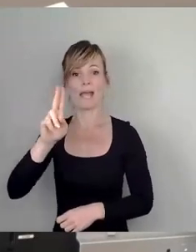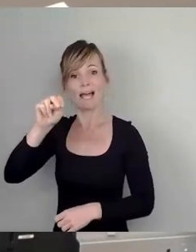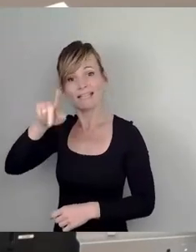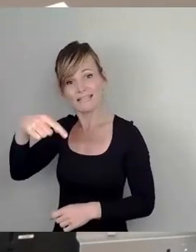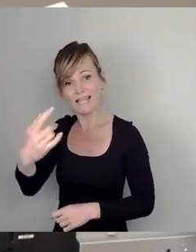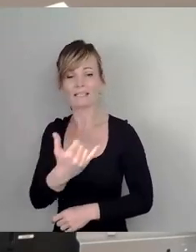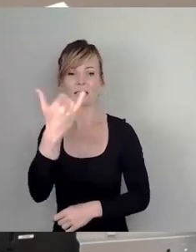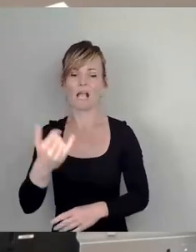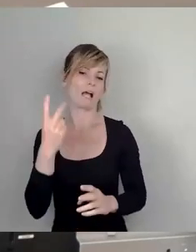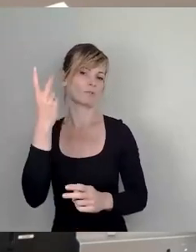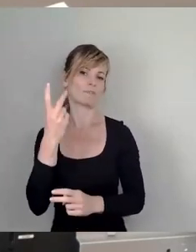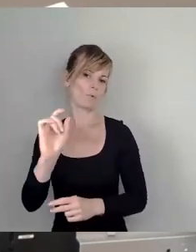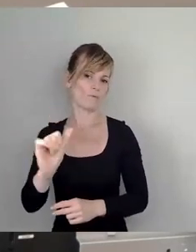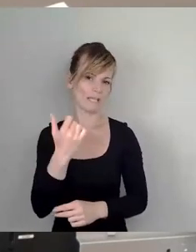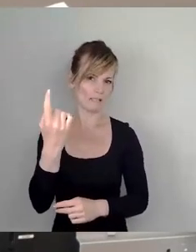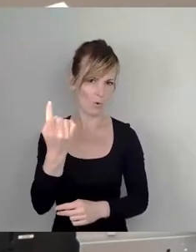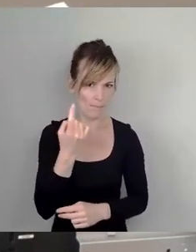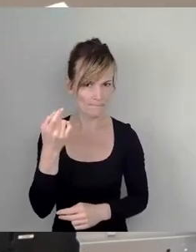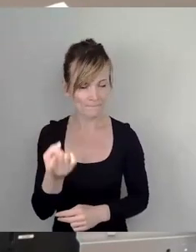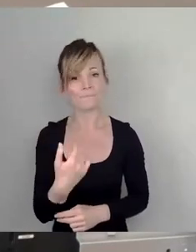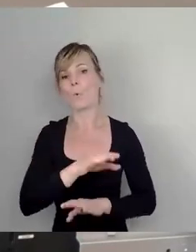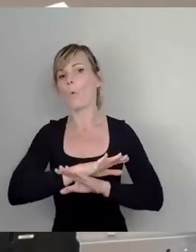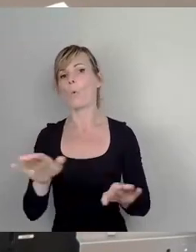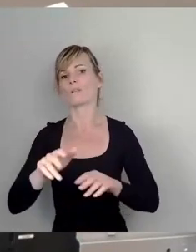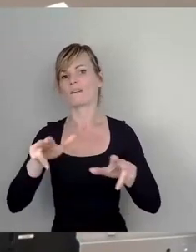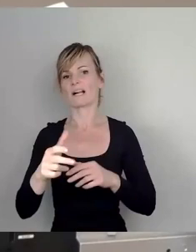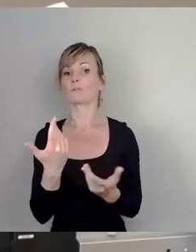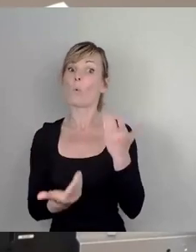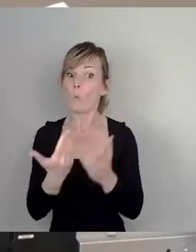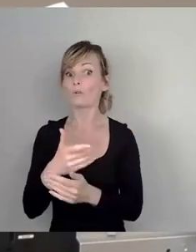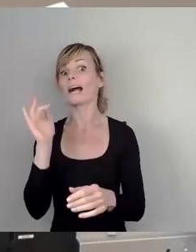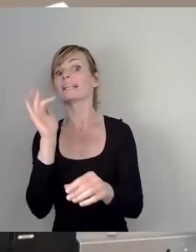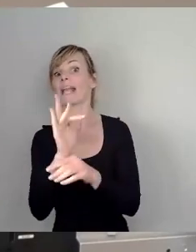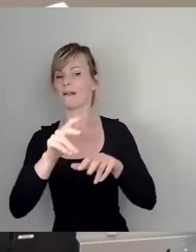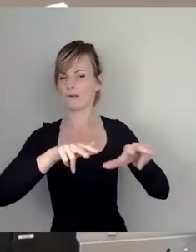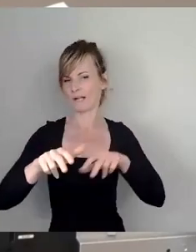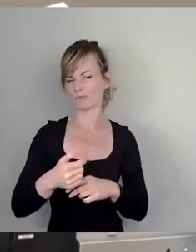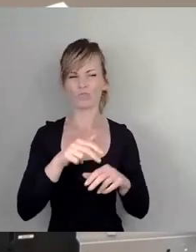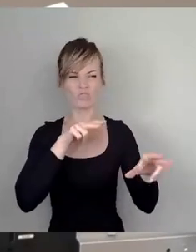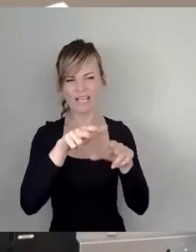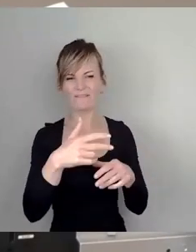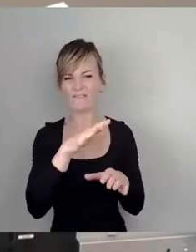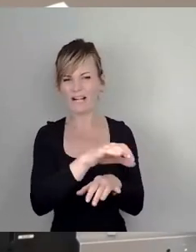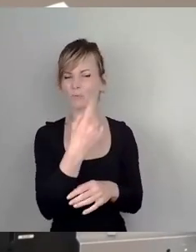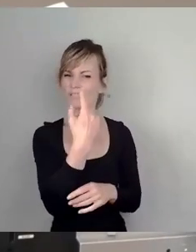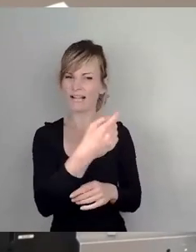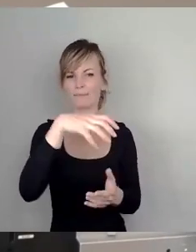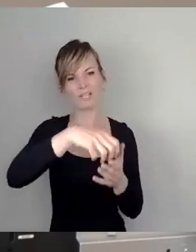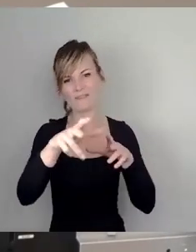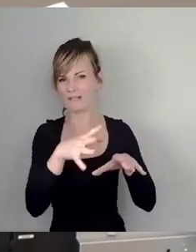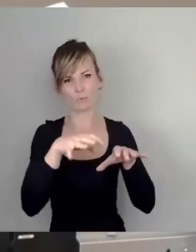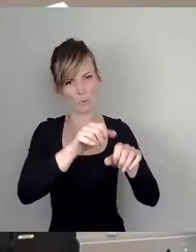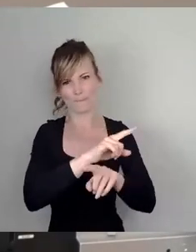ohne oder schlimmstenfalls gegen die Verwaltung. Die Stadt gehört nämlich gar nicht der Stadtverwaltung, sondern den Menschen, die in ihr leben